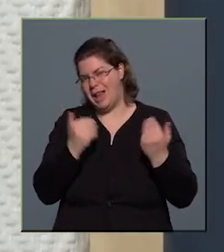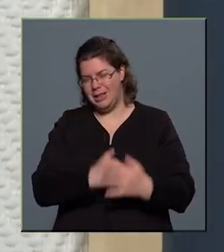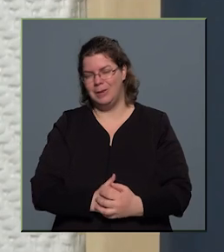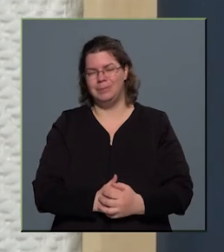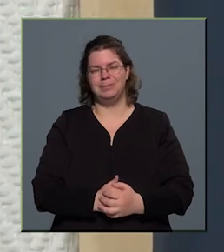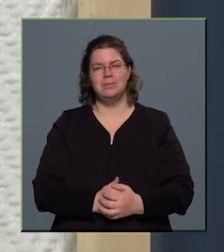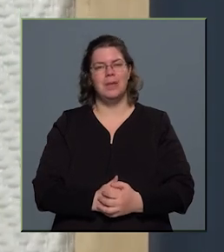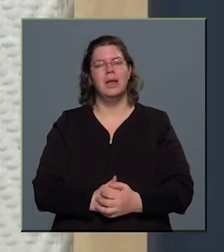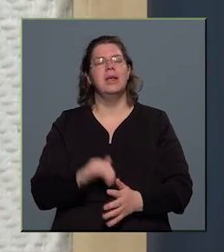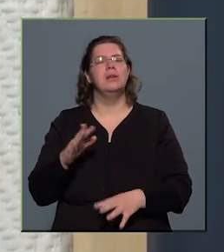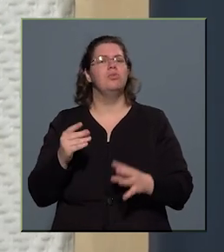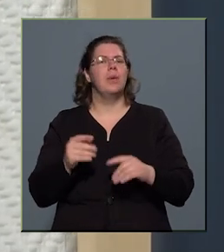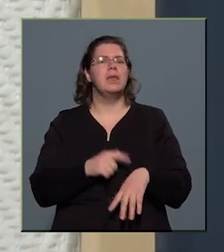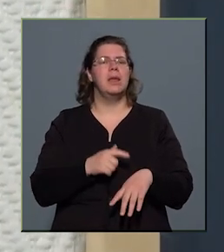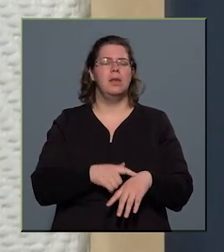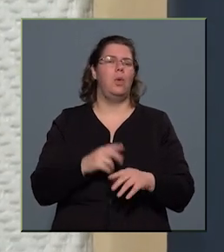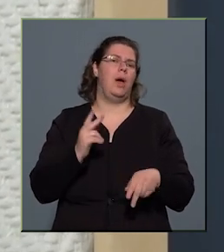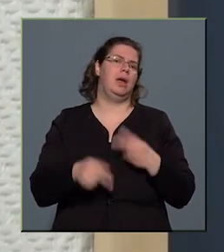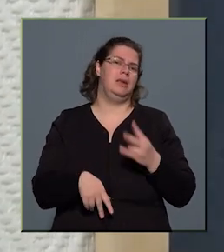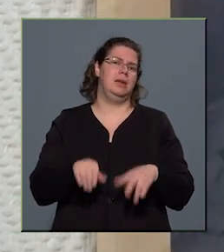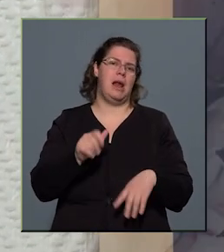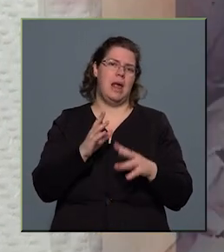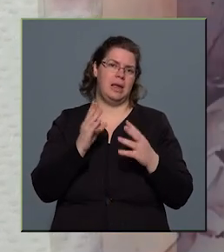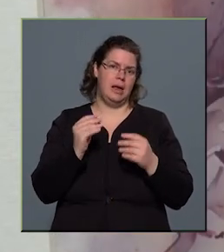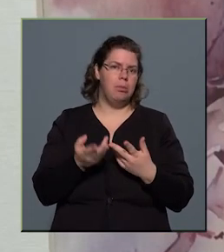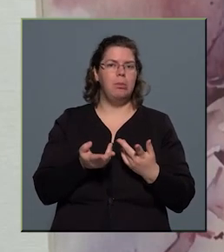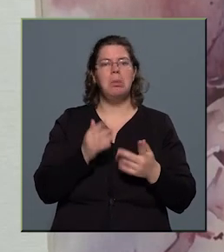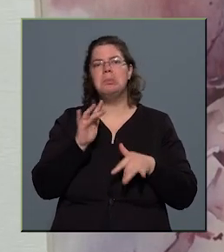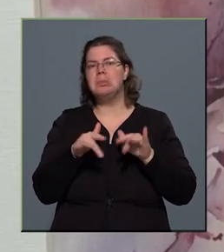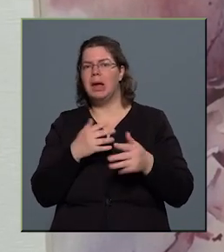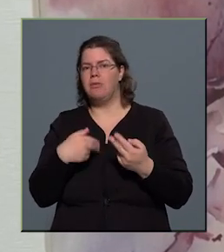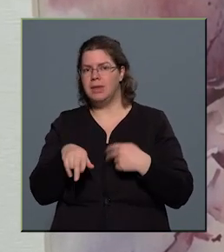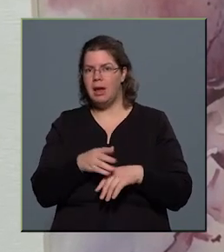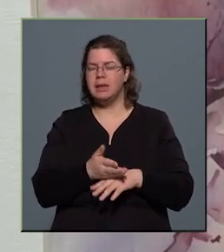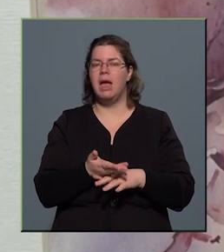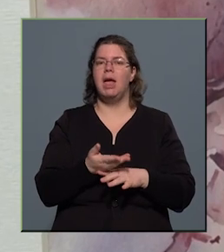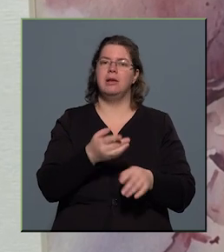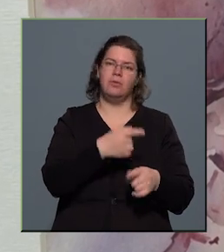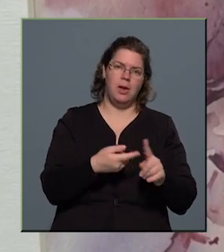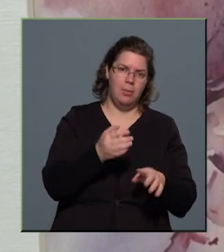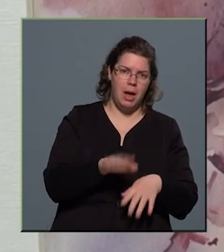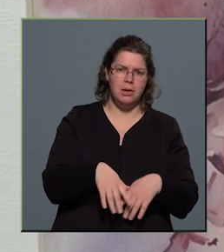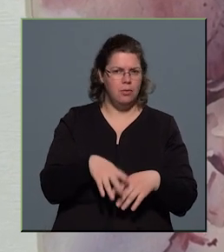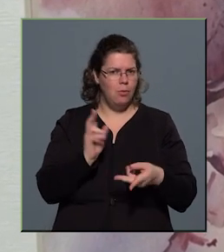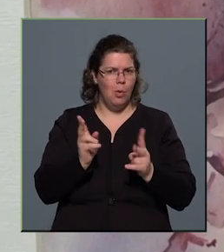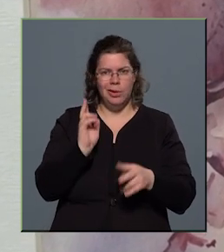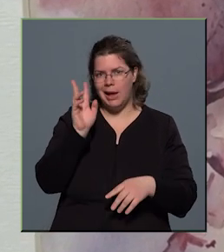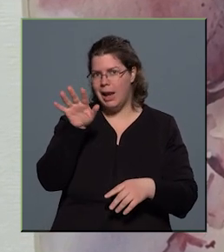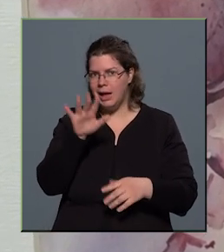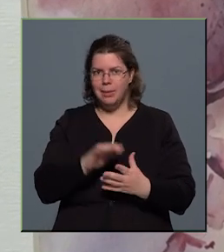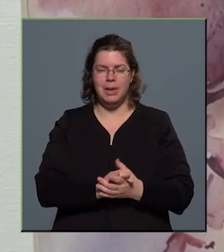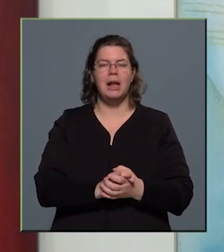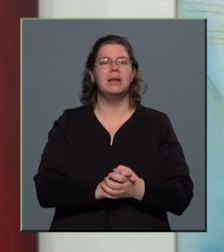És mennyi idő elkészíteni egy képet? Gondolom néha visszatérsz hozzá, félbe hagyod, vagy ezt hogy kell elképzelni?